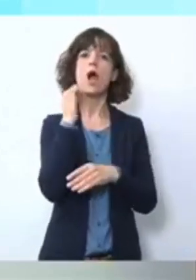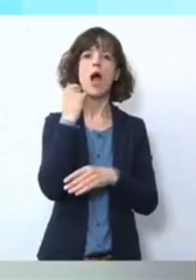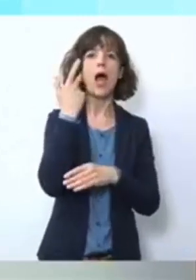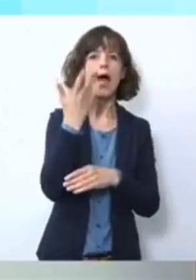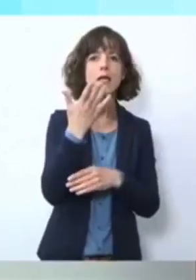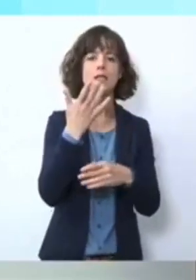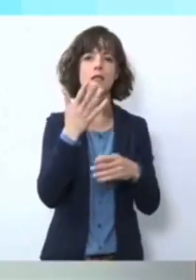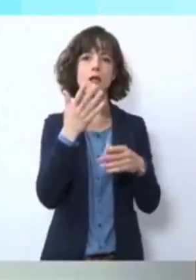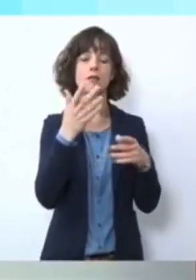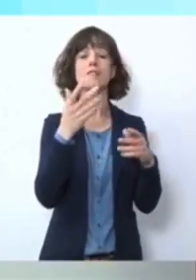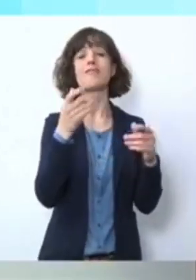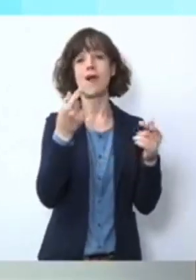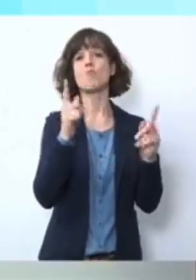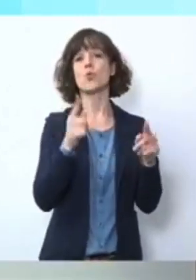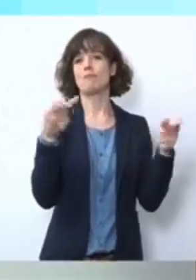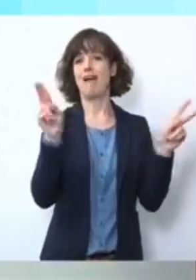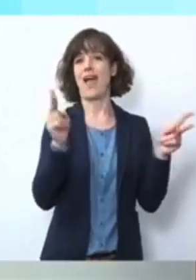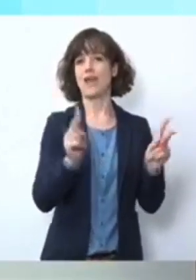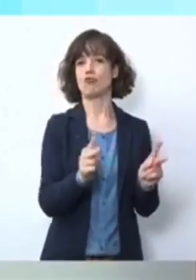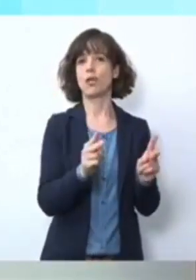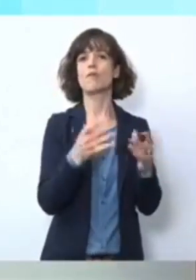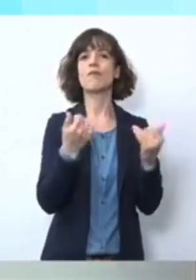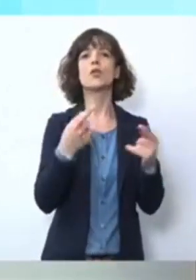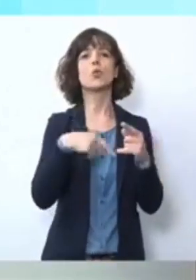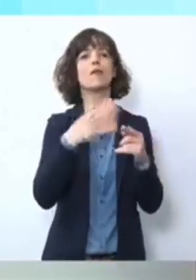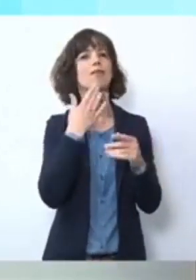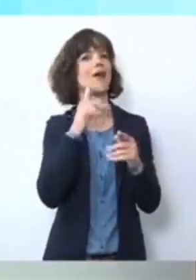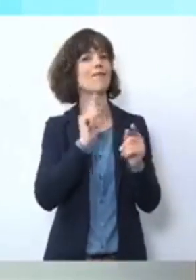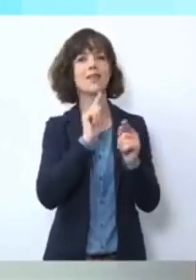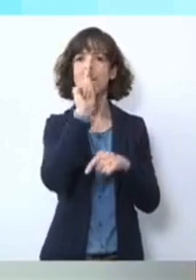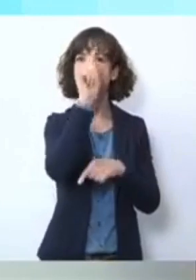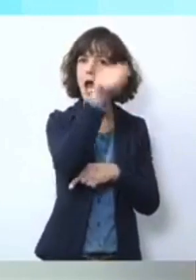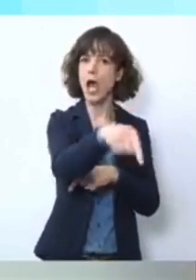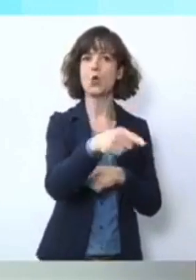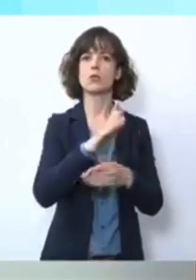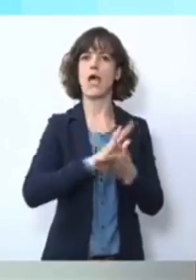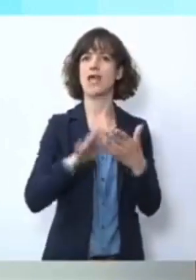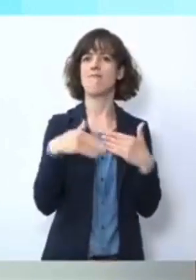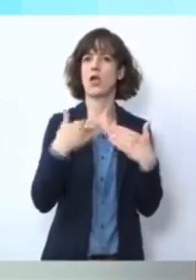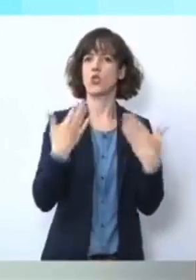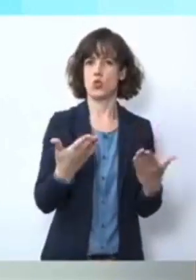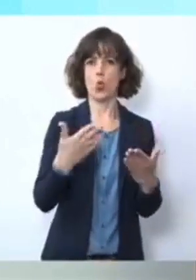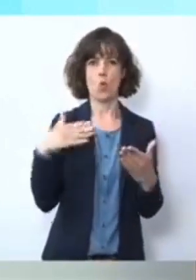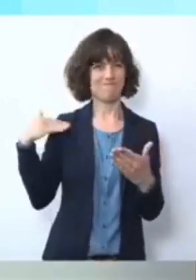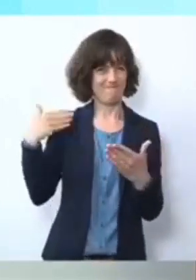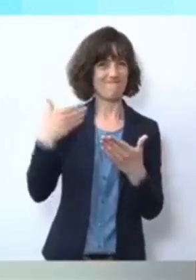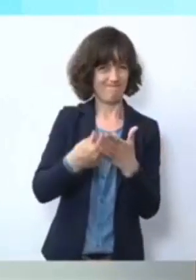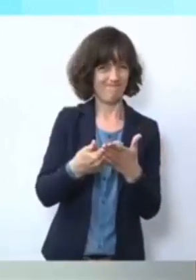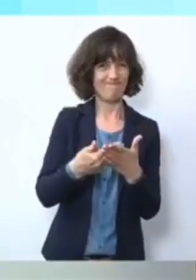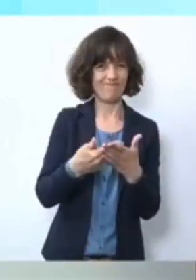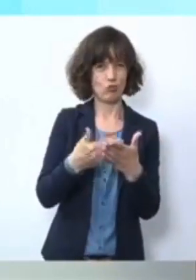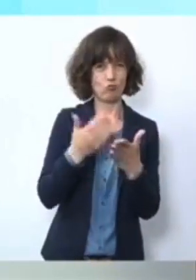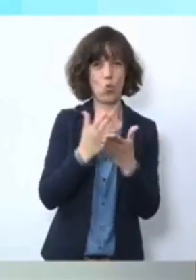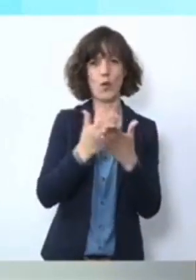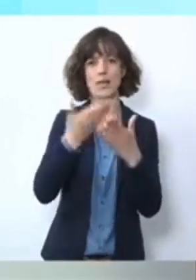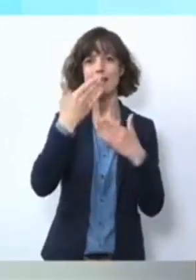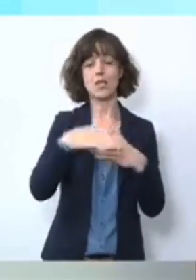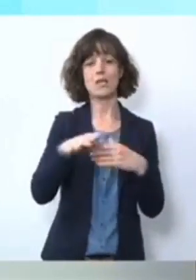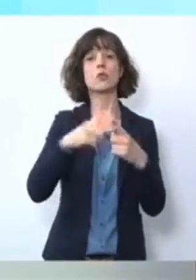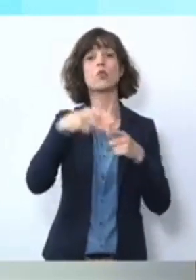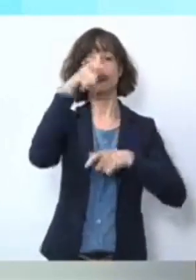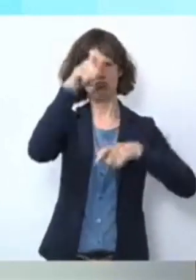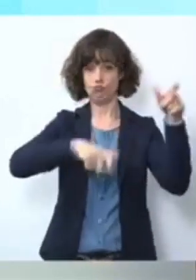Alltag einschränken, mit den Ausgangsbeschränkungen, die wir die letzten Wochen hatten und die wirklich von den Menschen gut